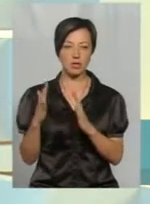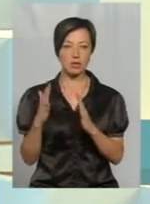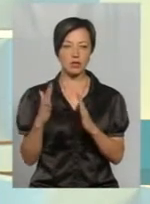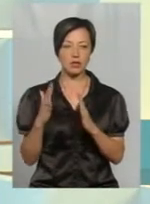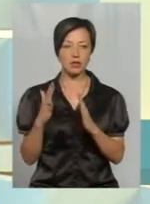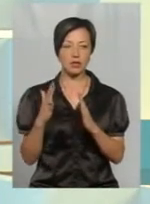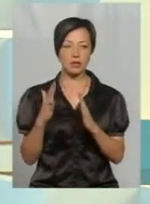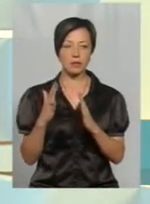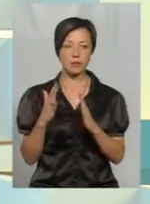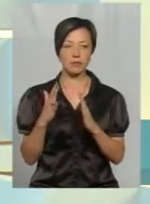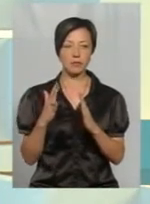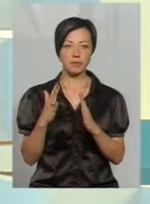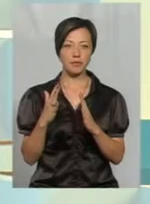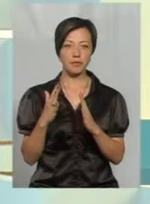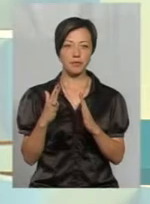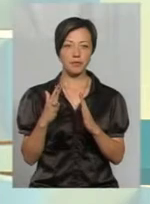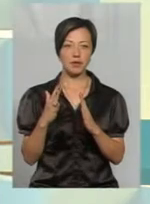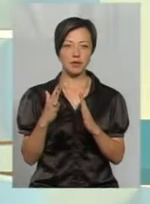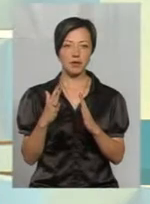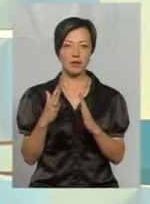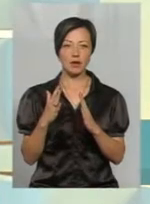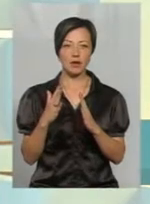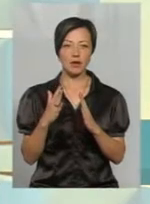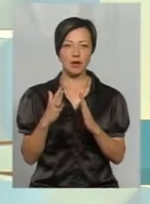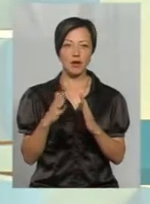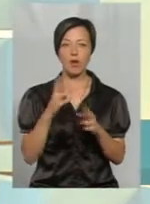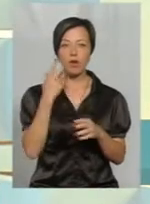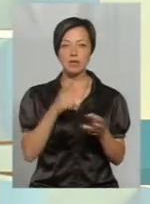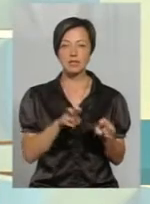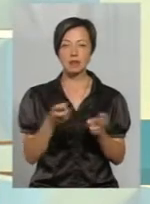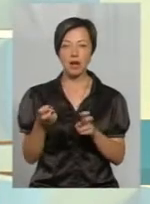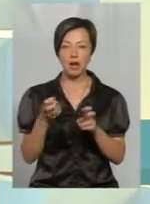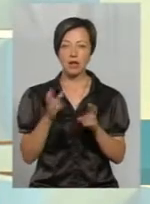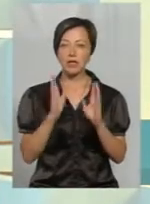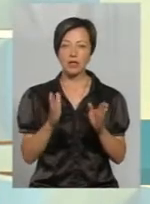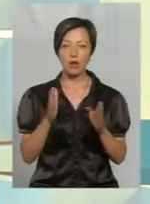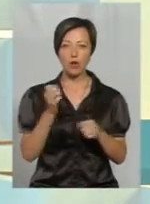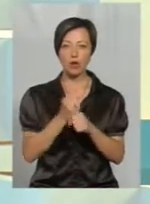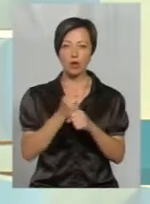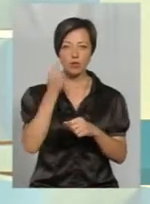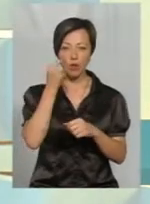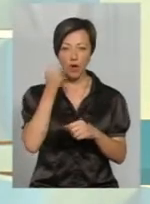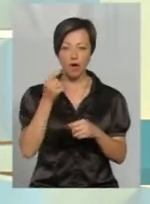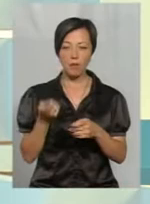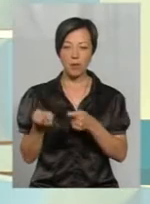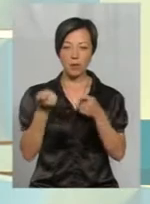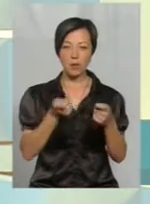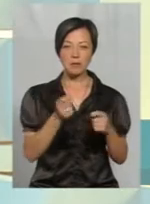відходить не тільки робоча бджола, а тому що вона заносить пилок. І